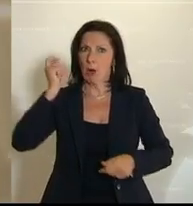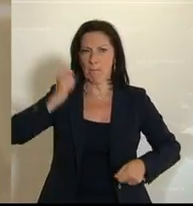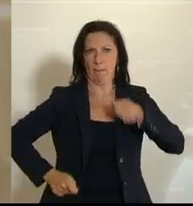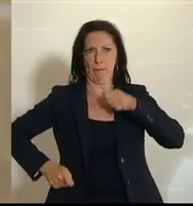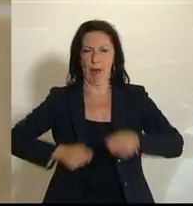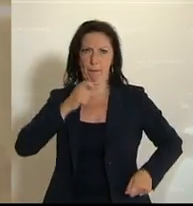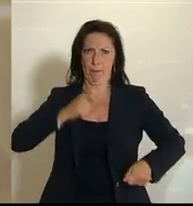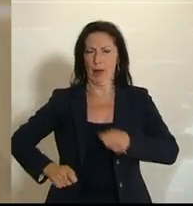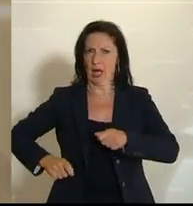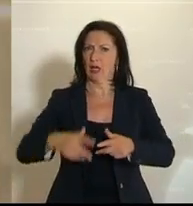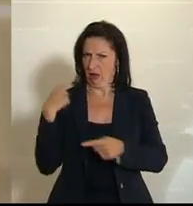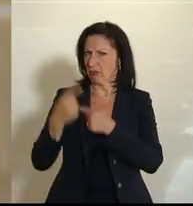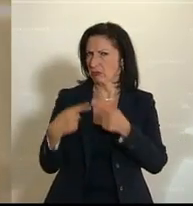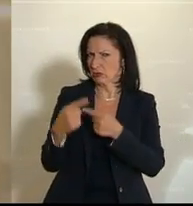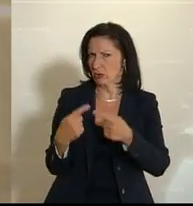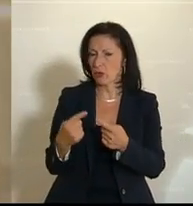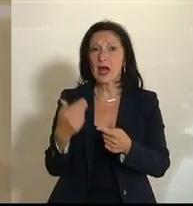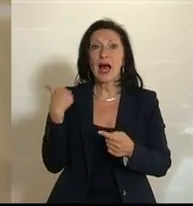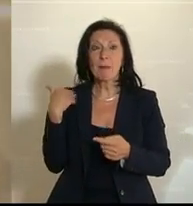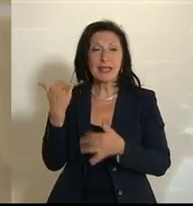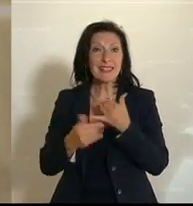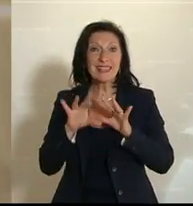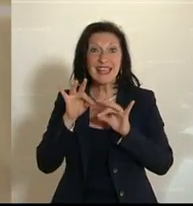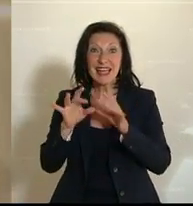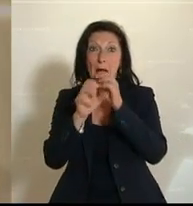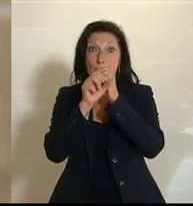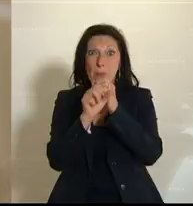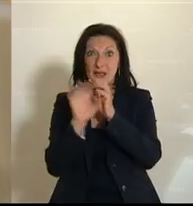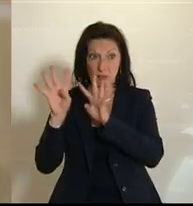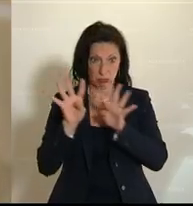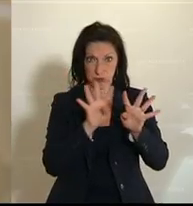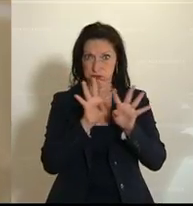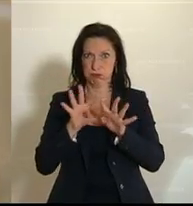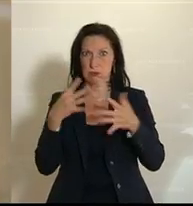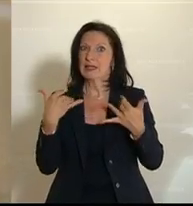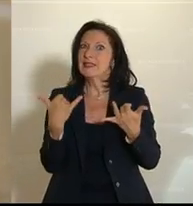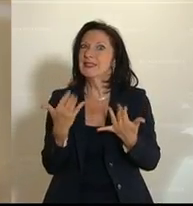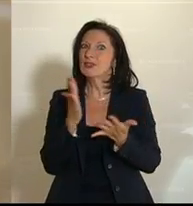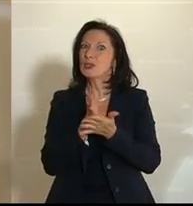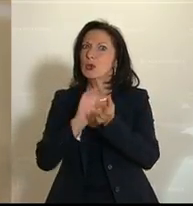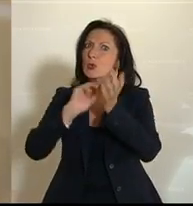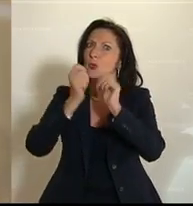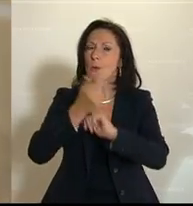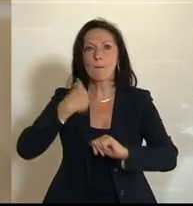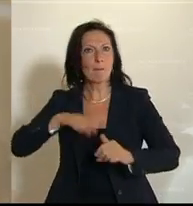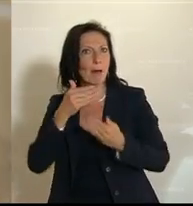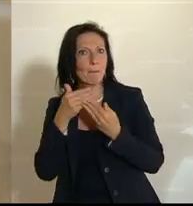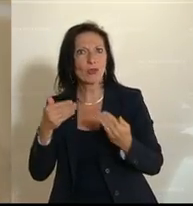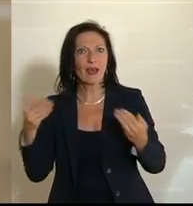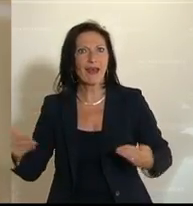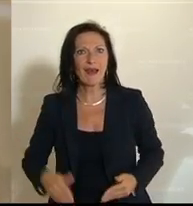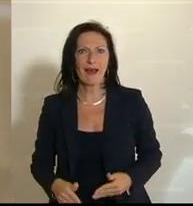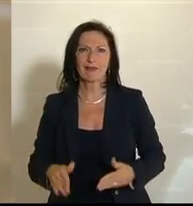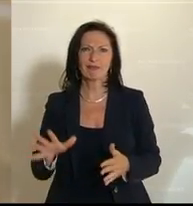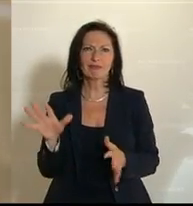Vor allem in den letzten Jahren und Jahrzehnten, wirklich Jahrzehnten, hat sich da eine großartige, moderne Literatur auch entwickelt. Für diese